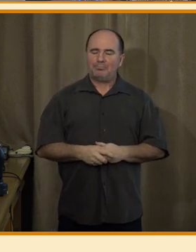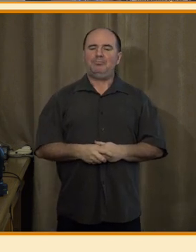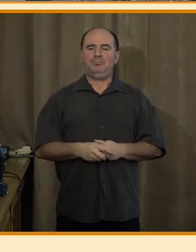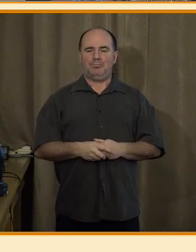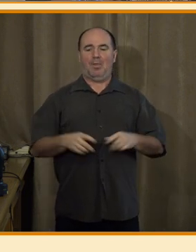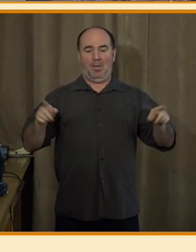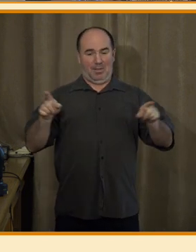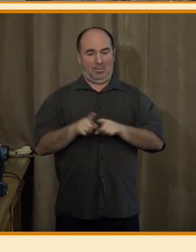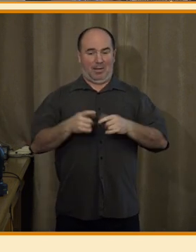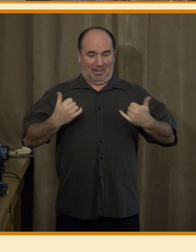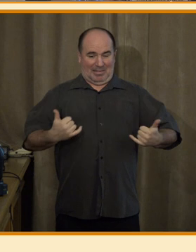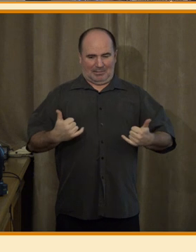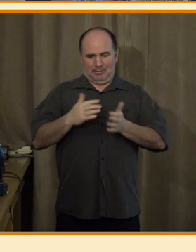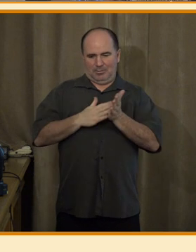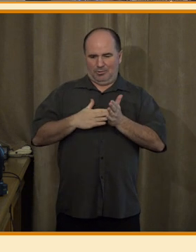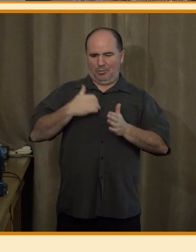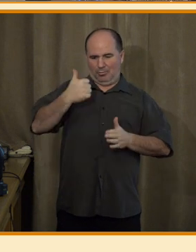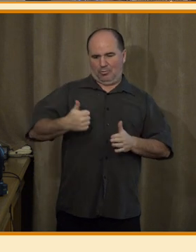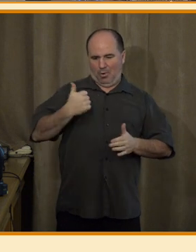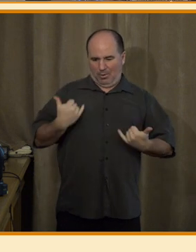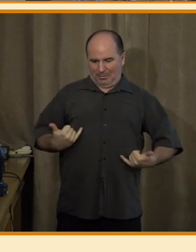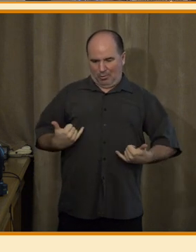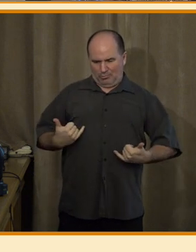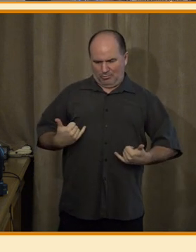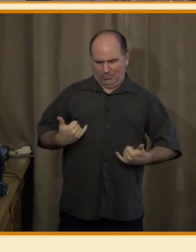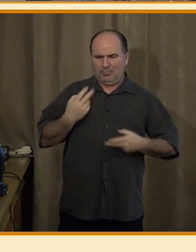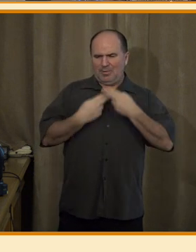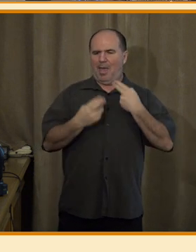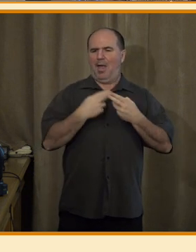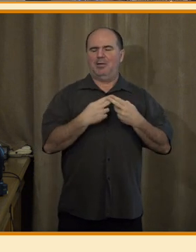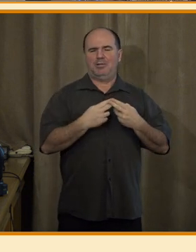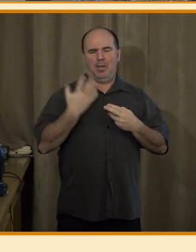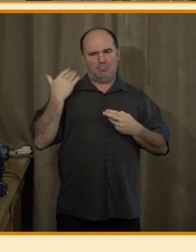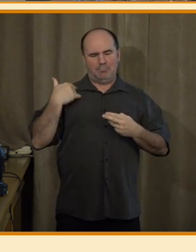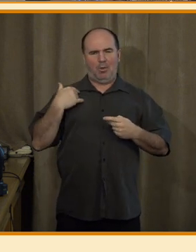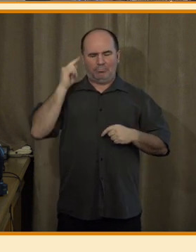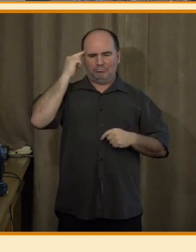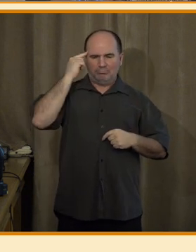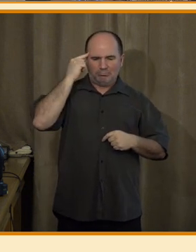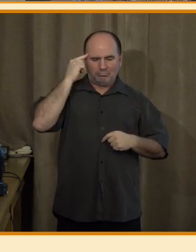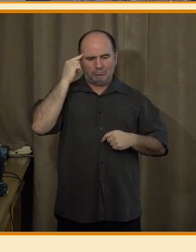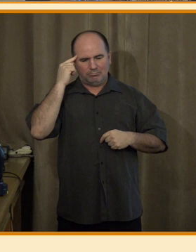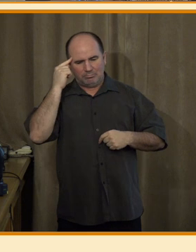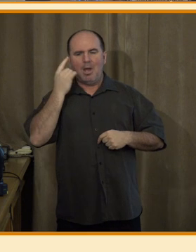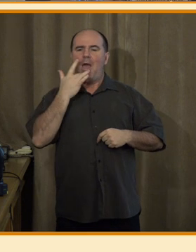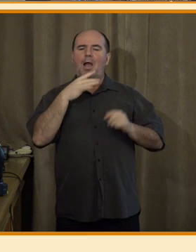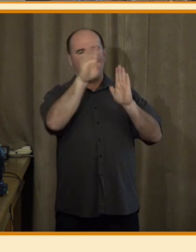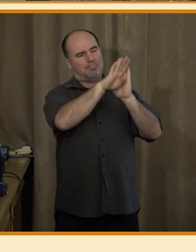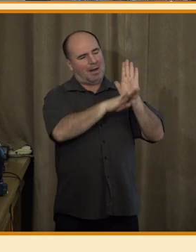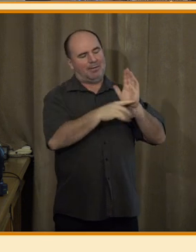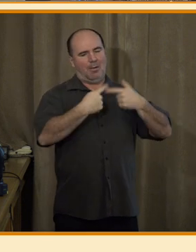letošního roku a na jaře jsme si sformulovali naše redakční pravidla.